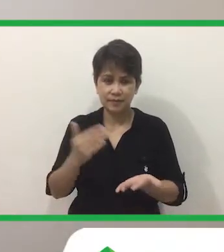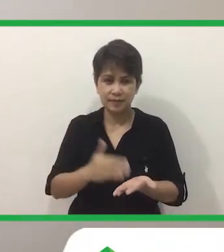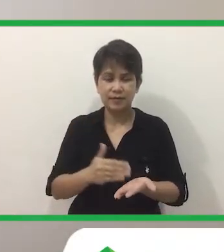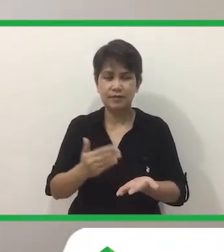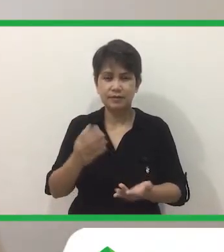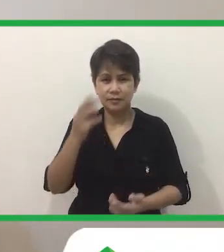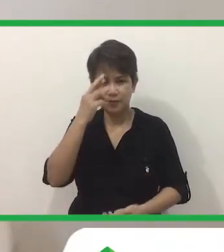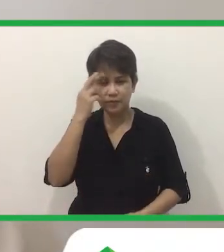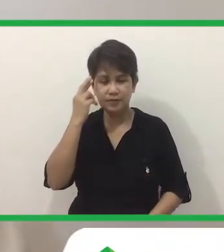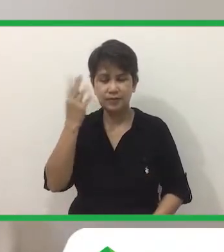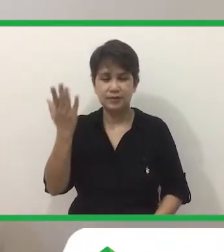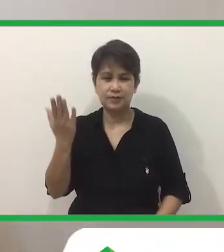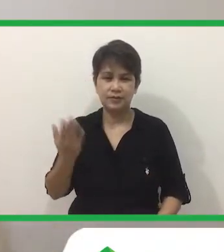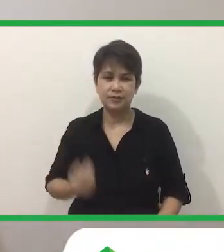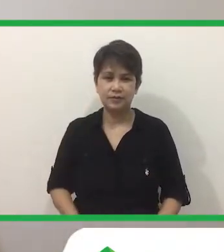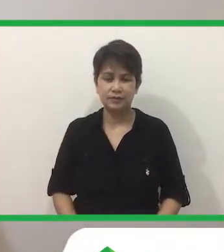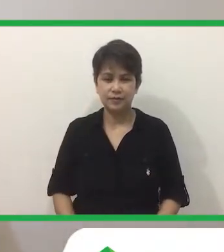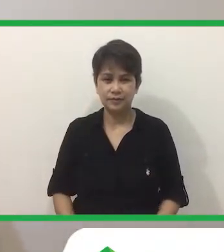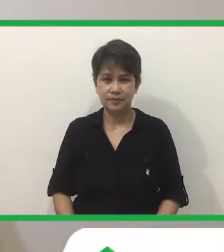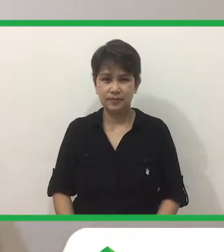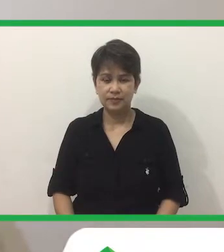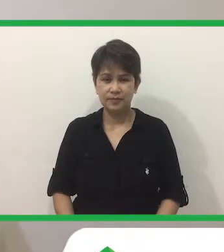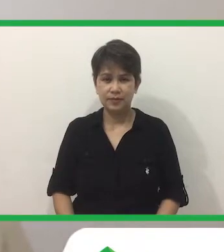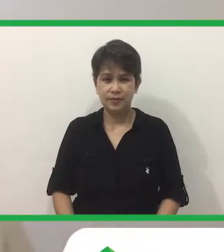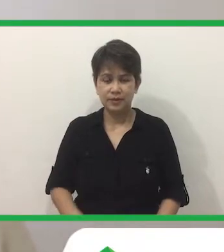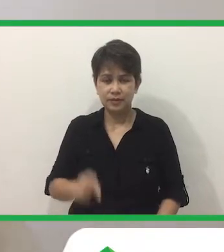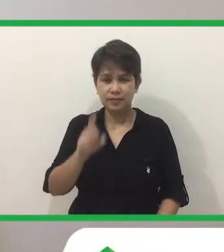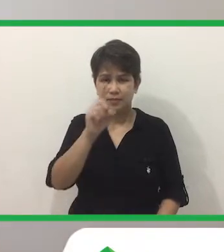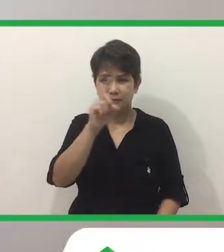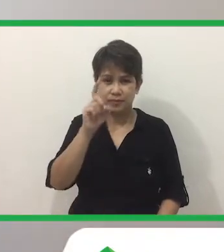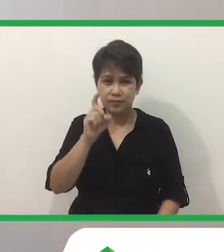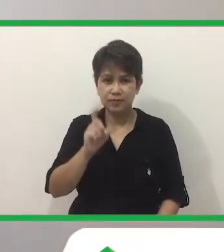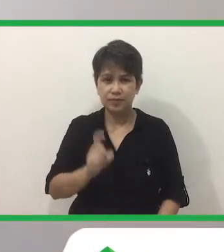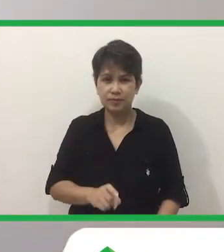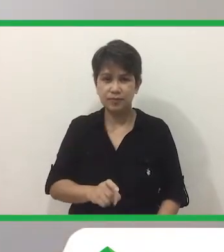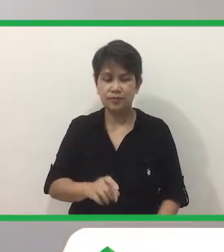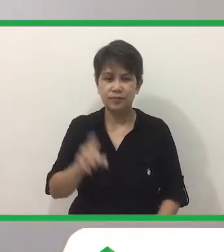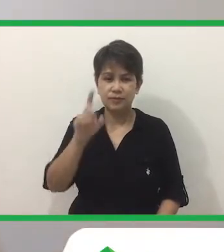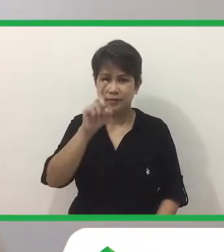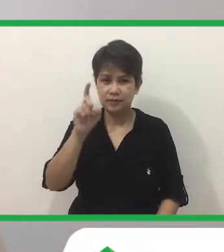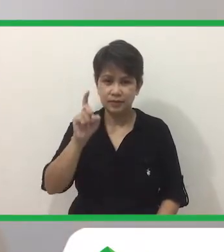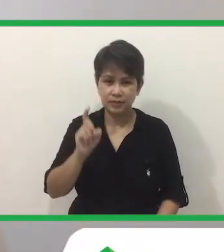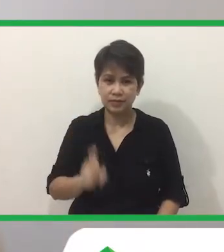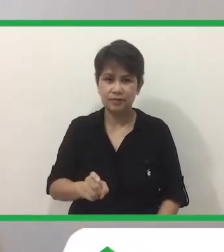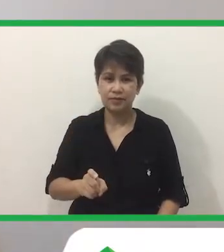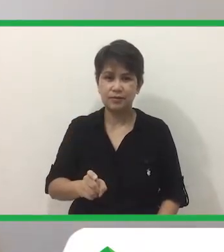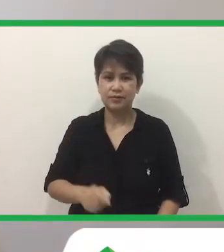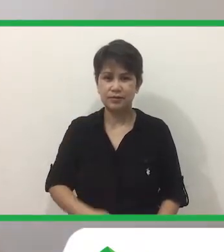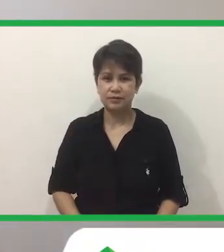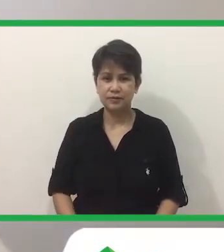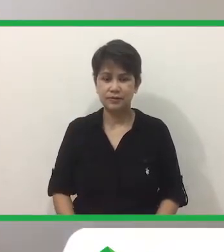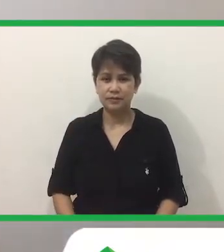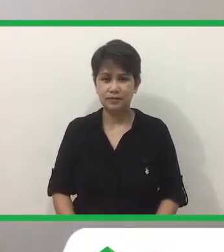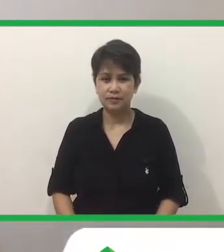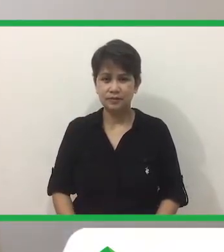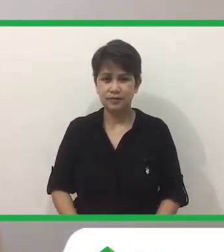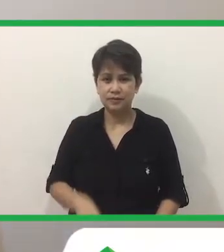uulitin ni Kuya Ray, ha? Uulitin ko. Bugtong-bugtong aking tanong.